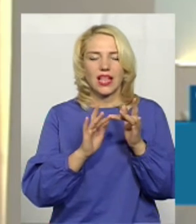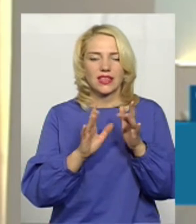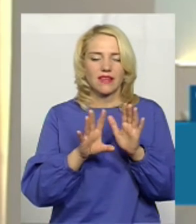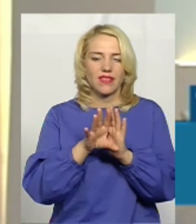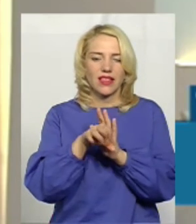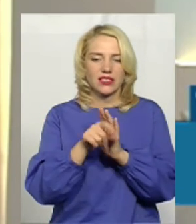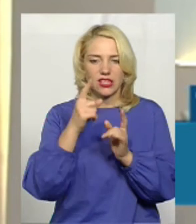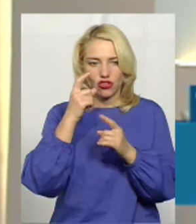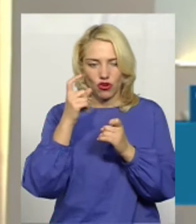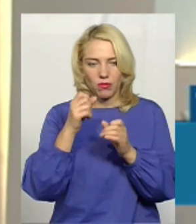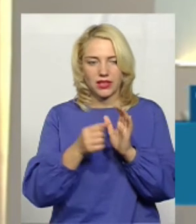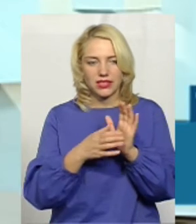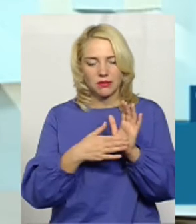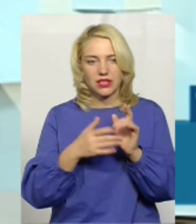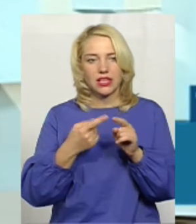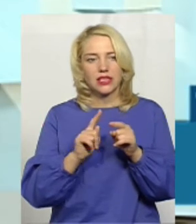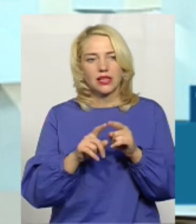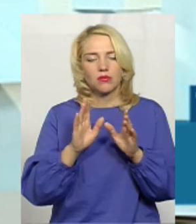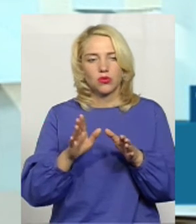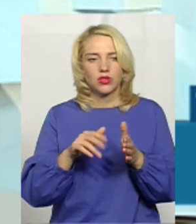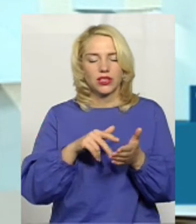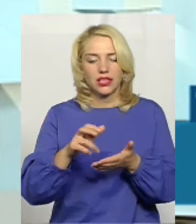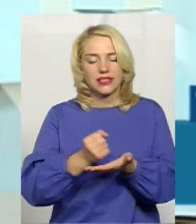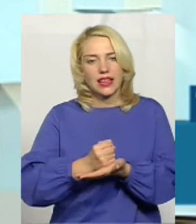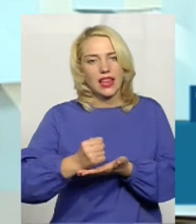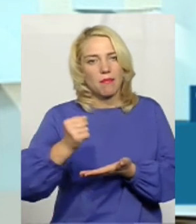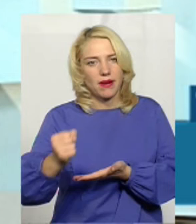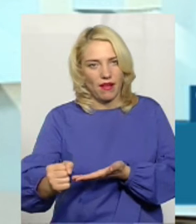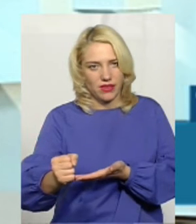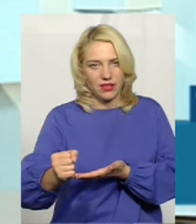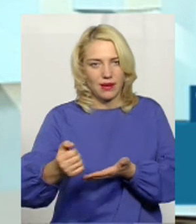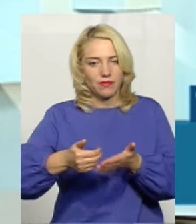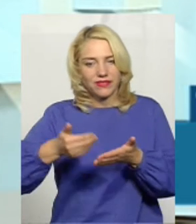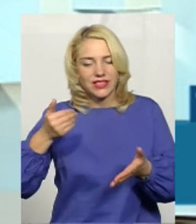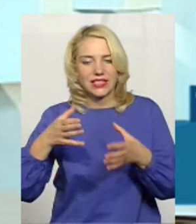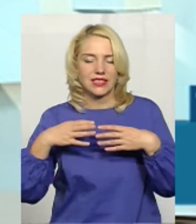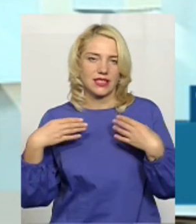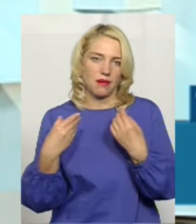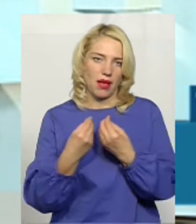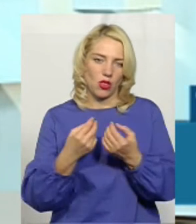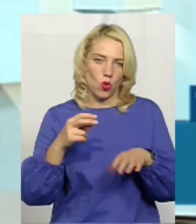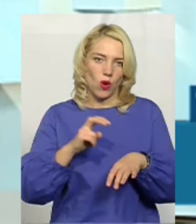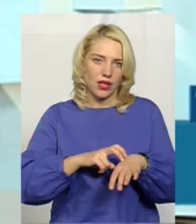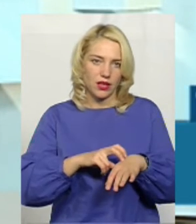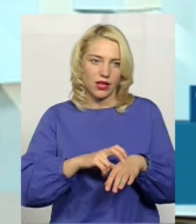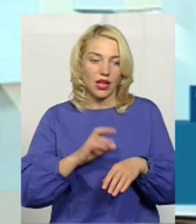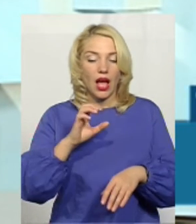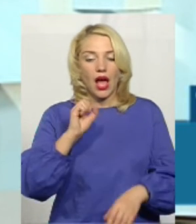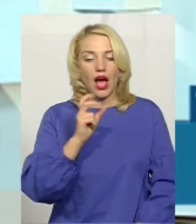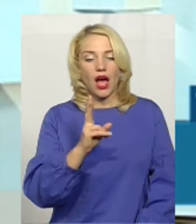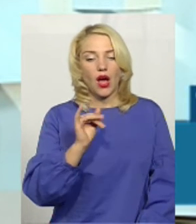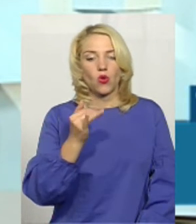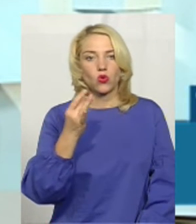інформацію. Внести інформацію і записати, тому що це буде йти пацієнт із направленням від сімейного лікаря. А кушер-гінекологи – це